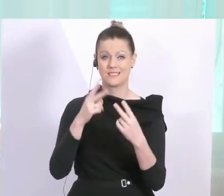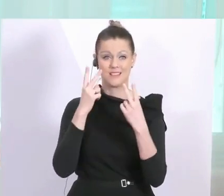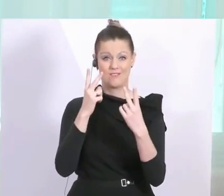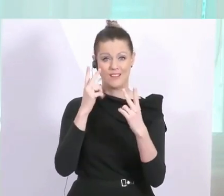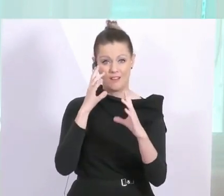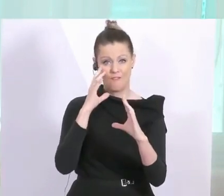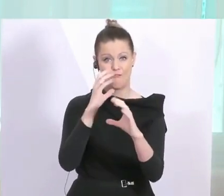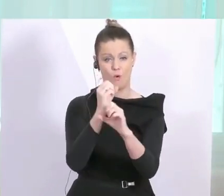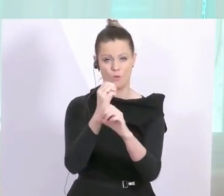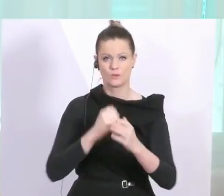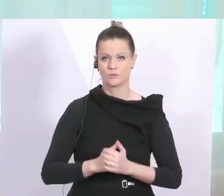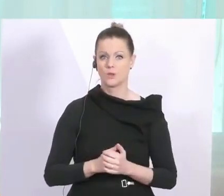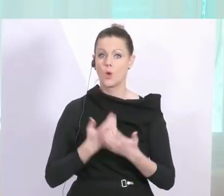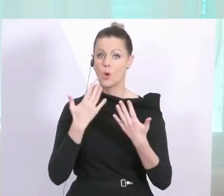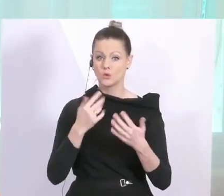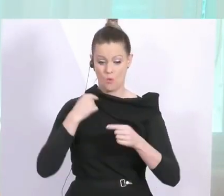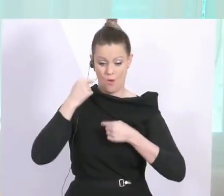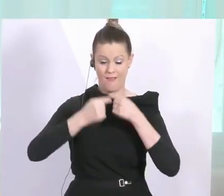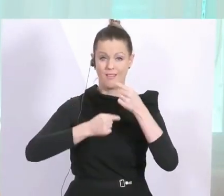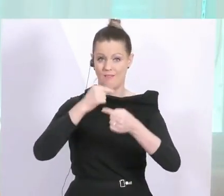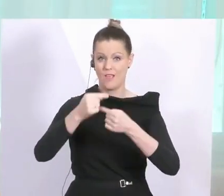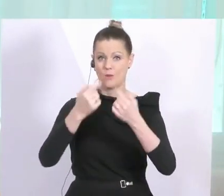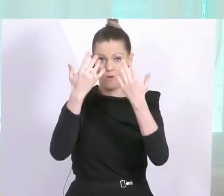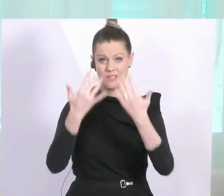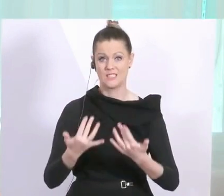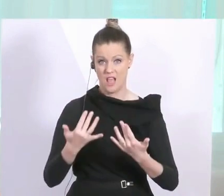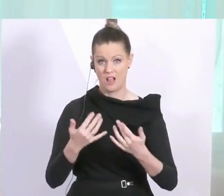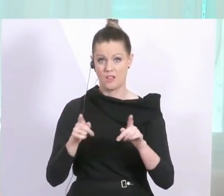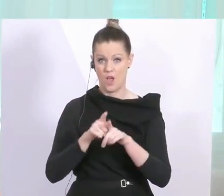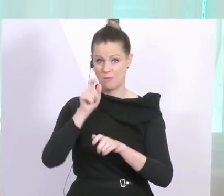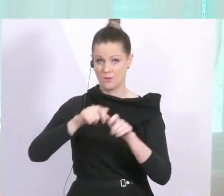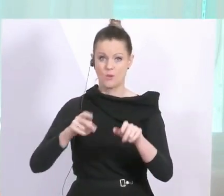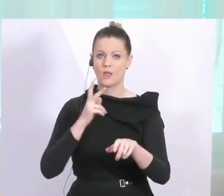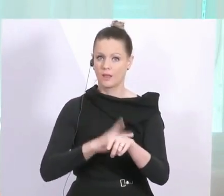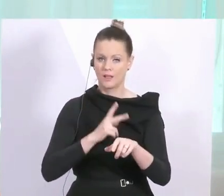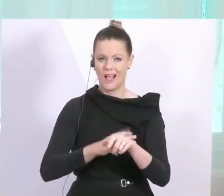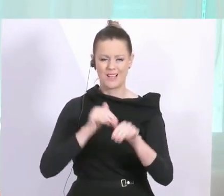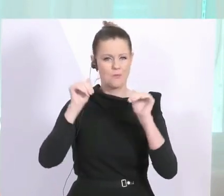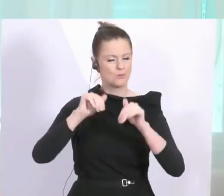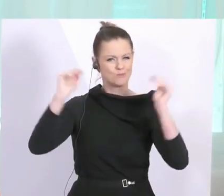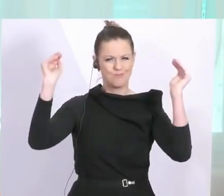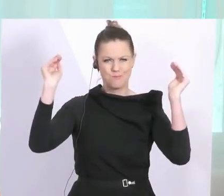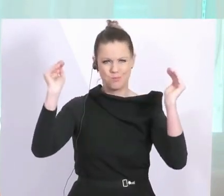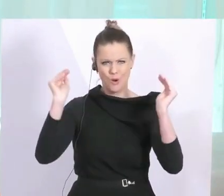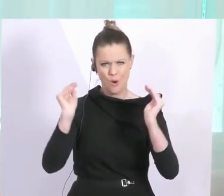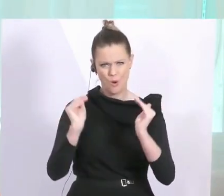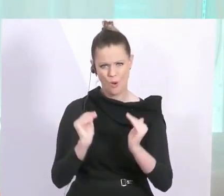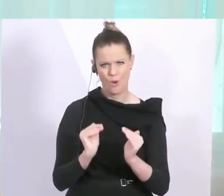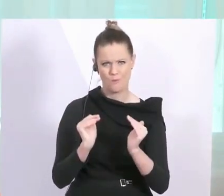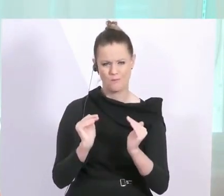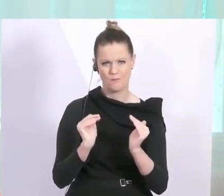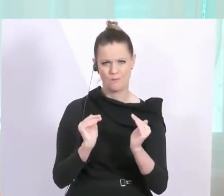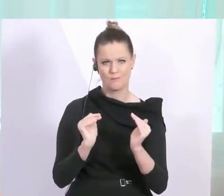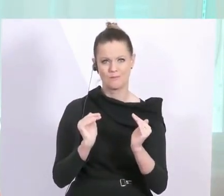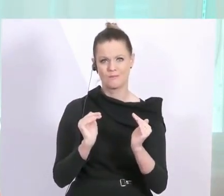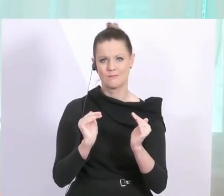diesen Trend, diese Entwicklung der Zahlen und der Erkrankungen so zu reduzieren, dass wir de